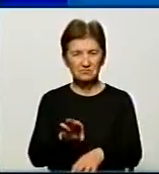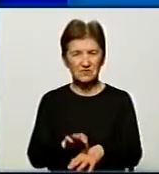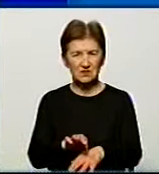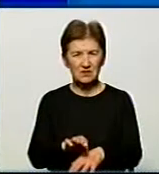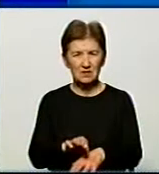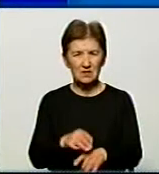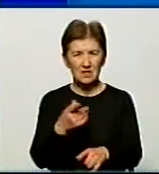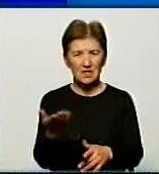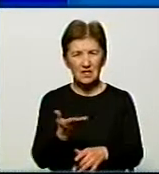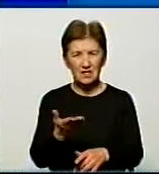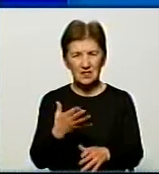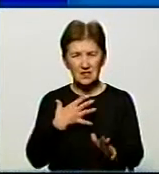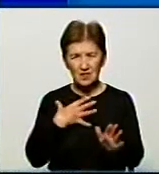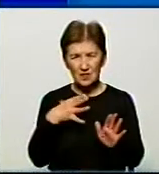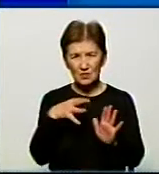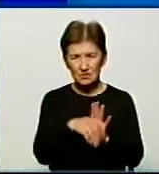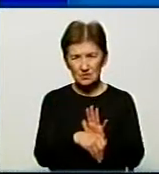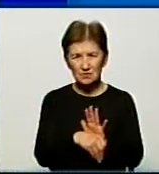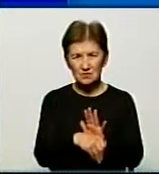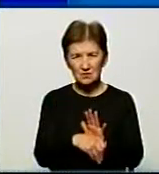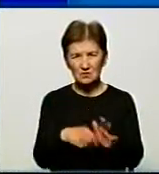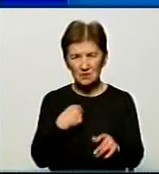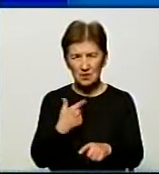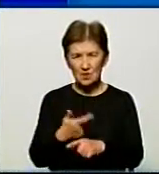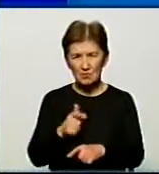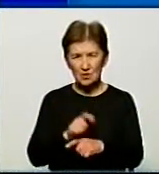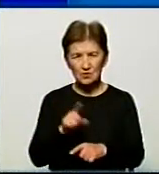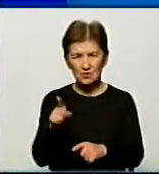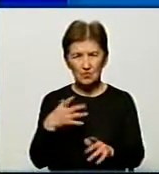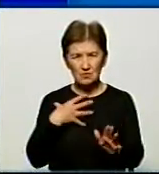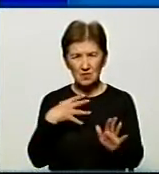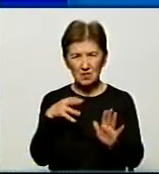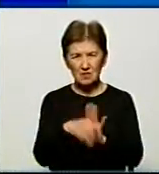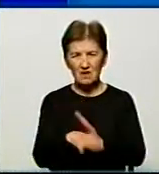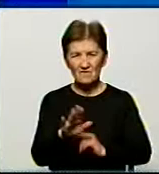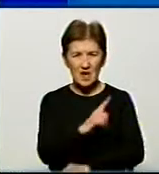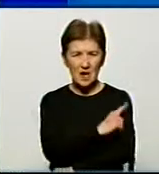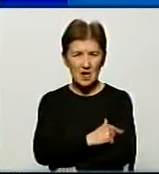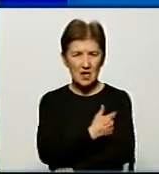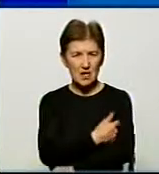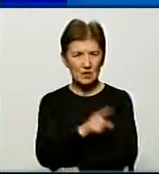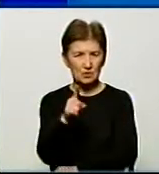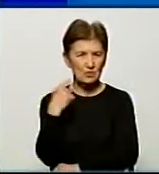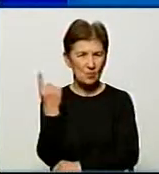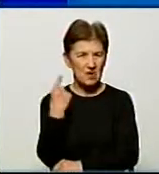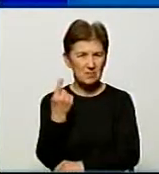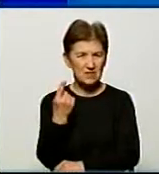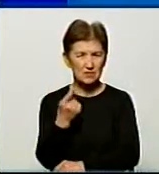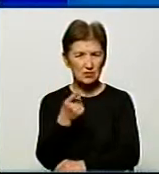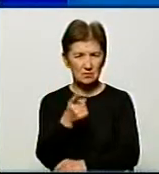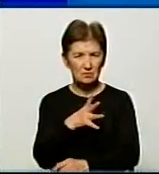загинули, тих, яких я знаю, я знаю більшість, тому що вони загинули в обласній лікарні, діагноз був виставлений